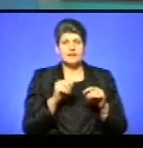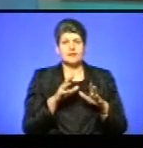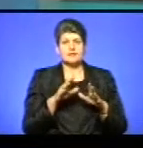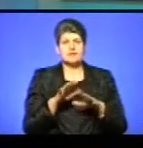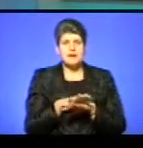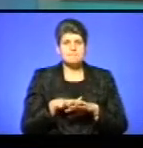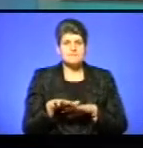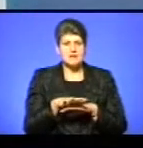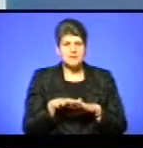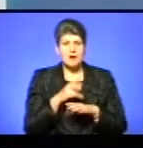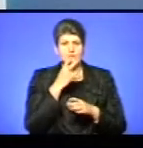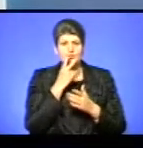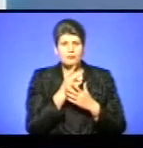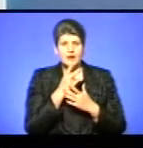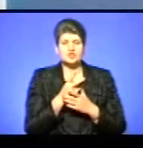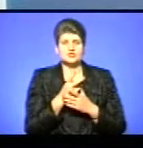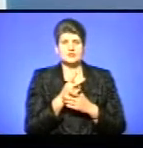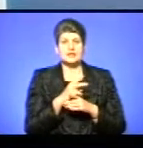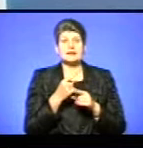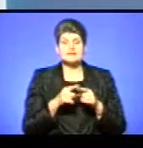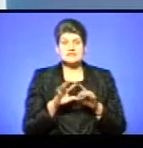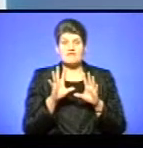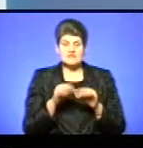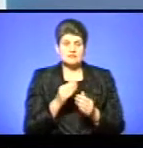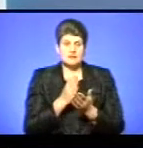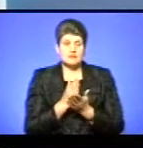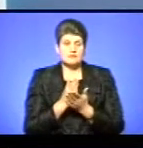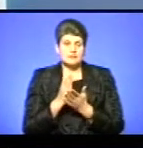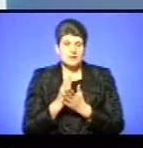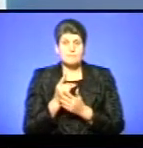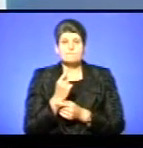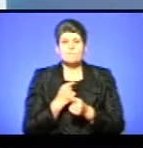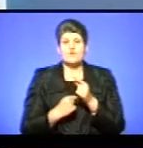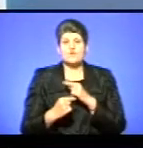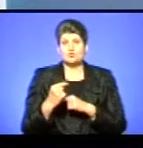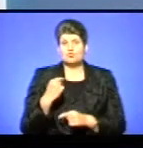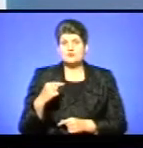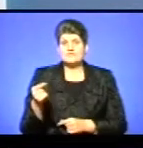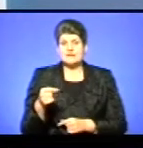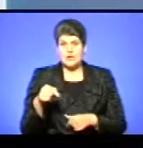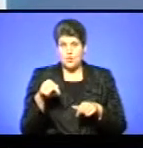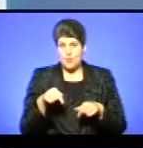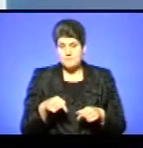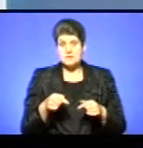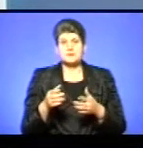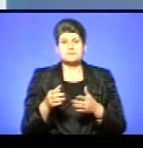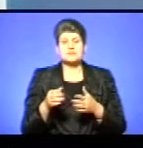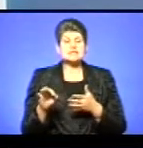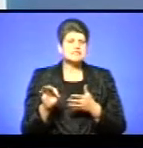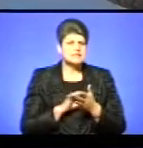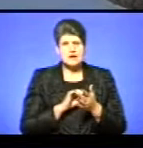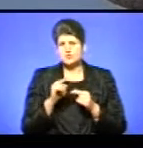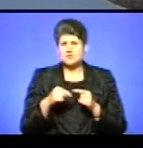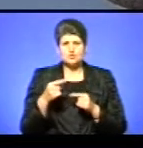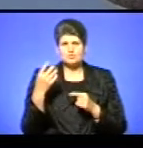побачили, як це все відбувається зсередини, і повернувшись в Тернопіль, ми зразу на наступний